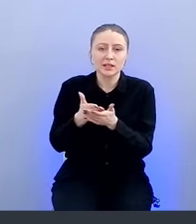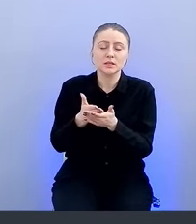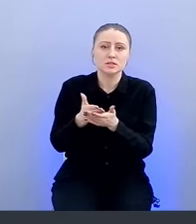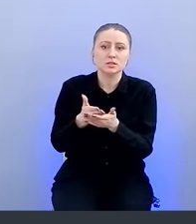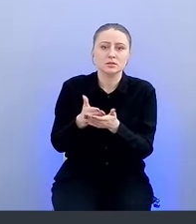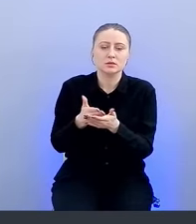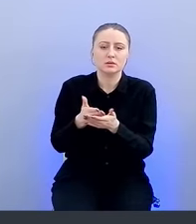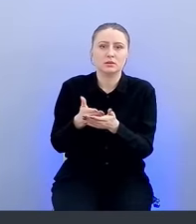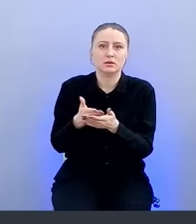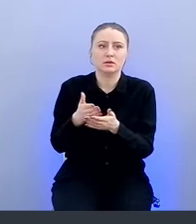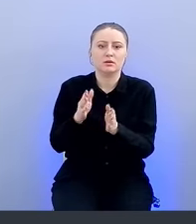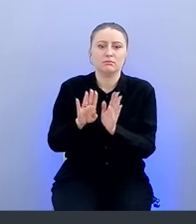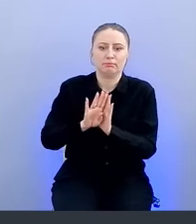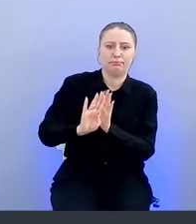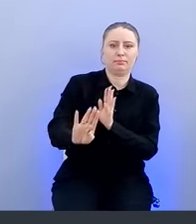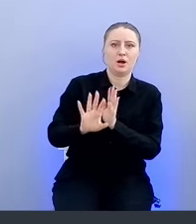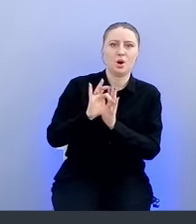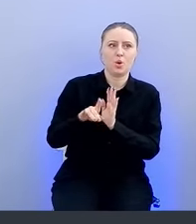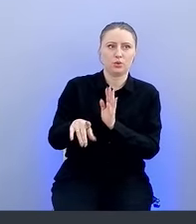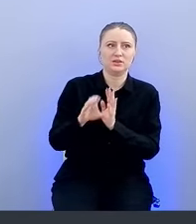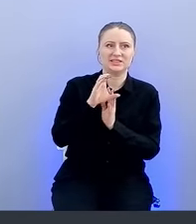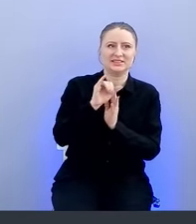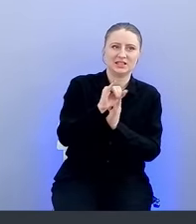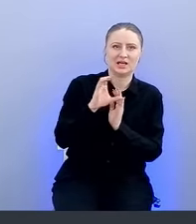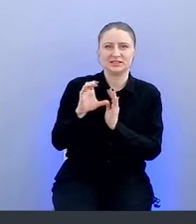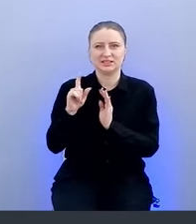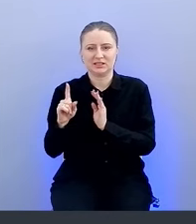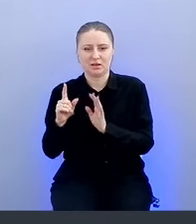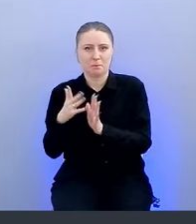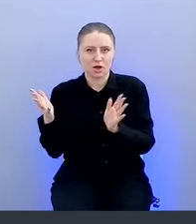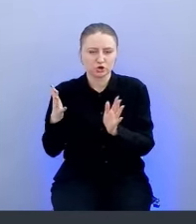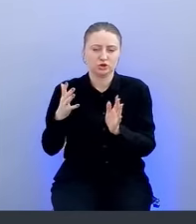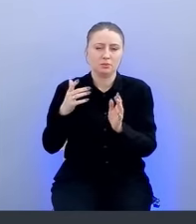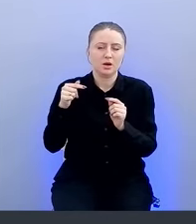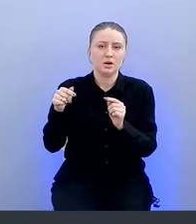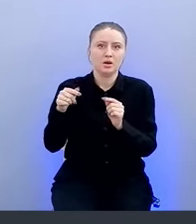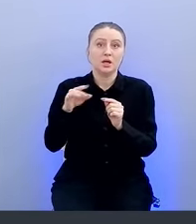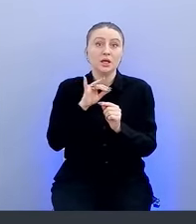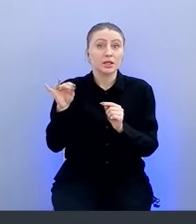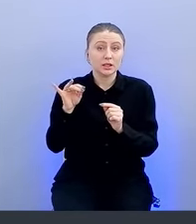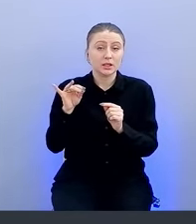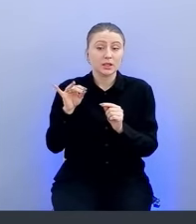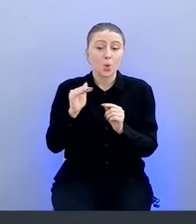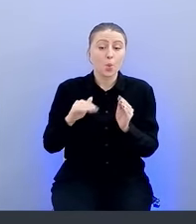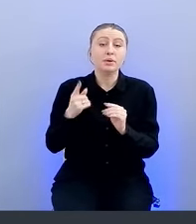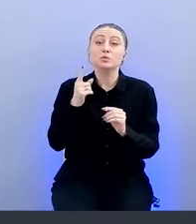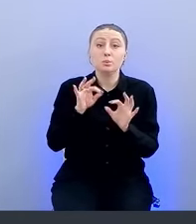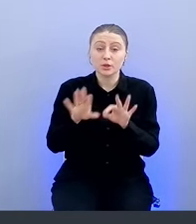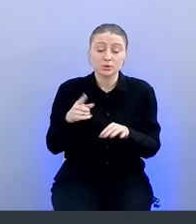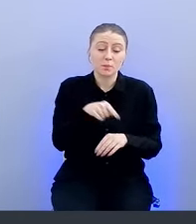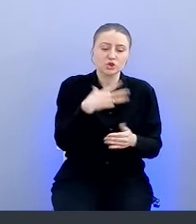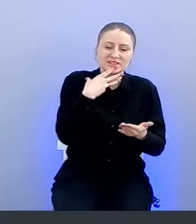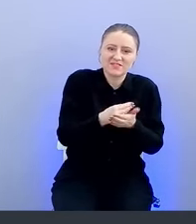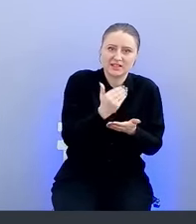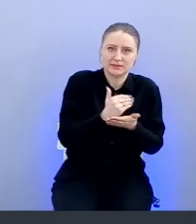отторжение к каким-то CI-CD большим, там, публичным, и у ребят свои системы